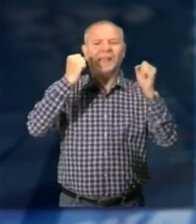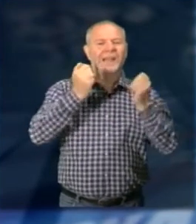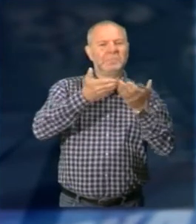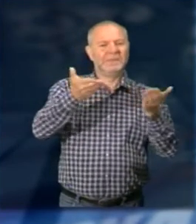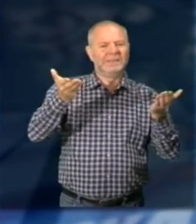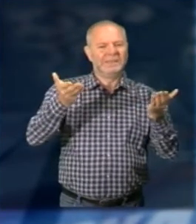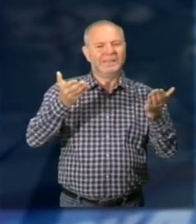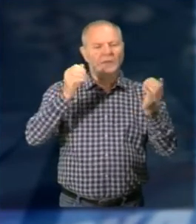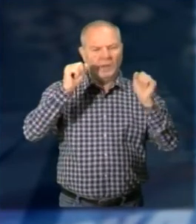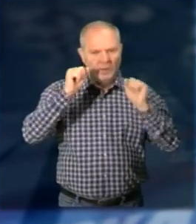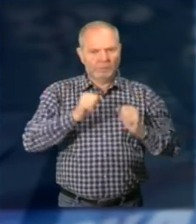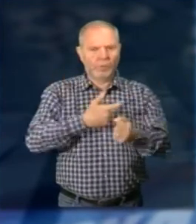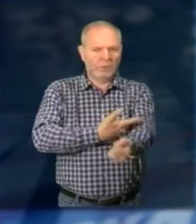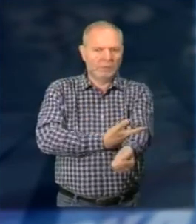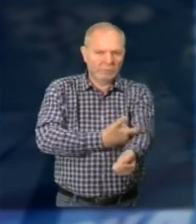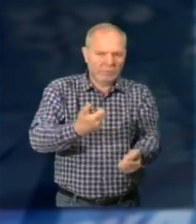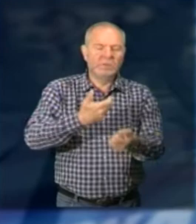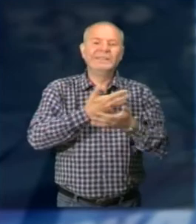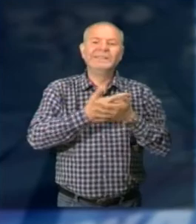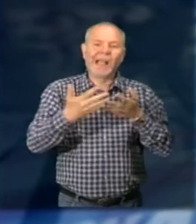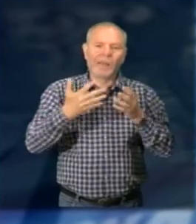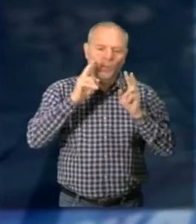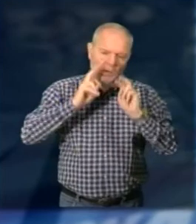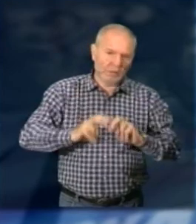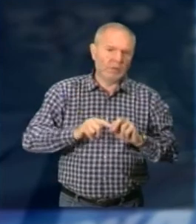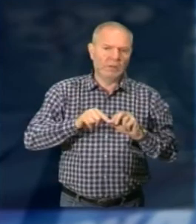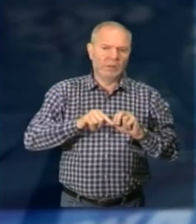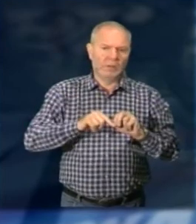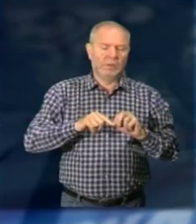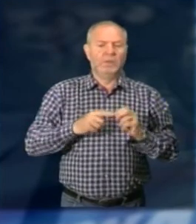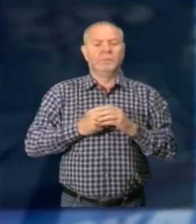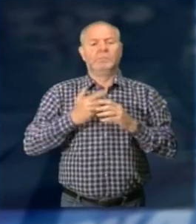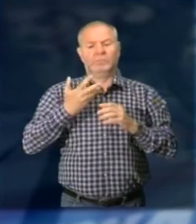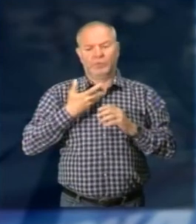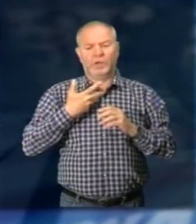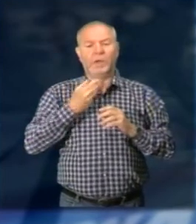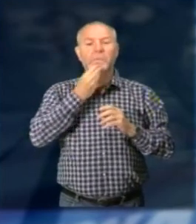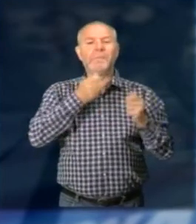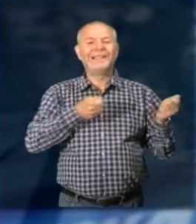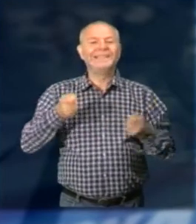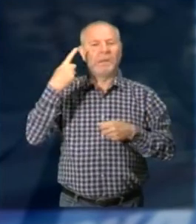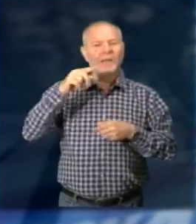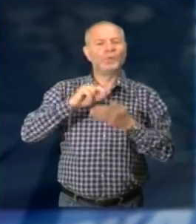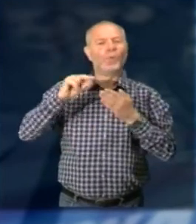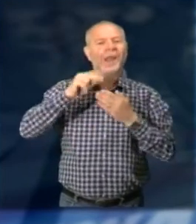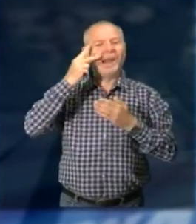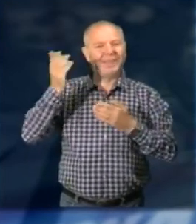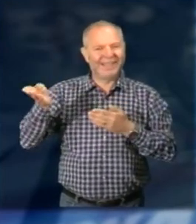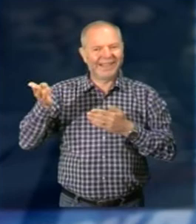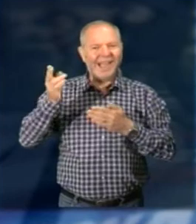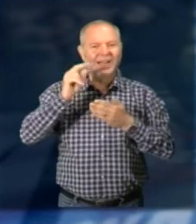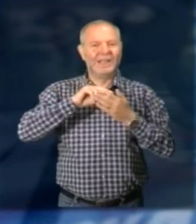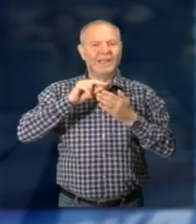eseguire gli esami ematici presso la nostra struttura E gestisce la mensa per la scuola elementare Per la scuola